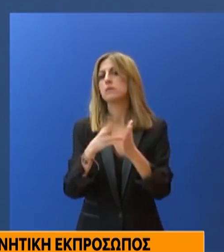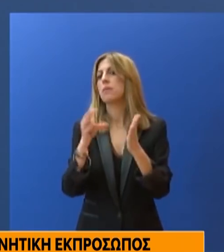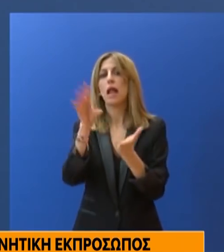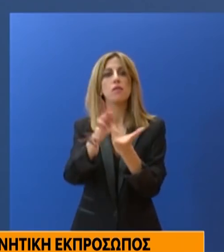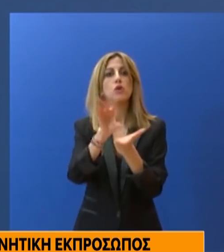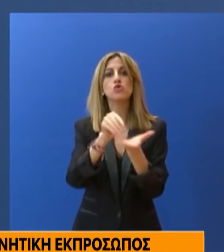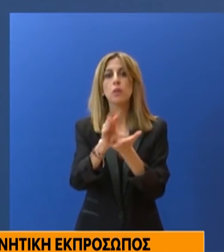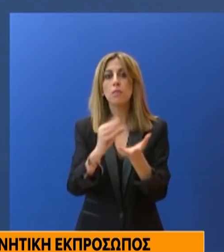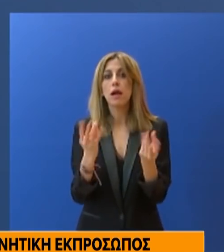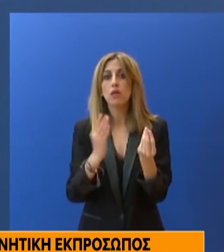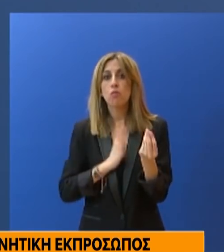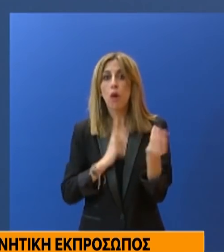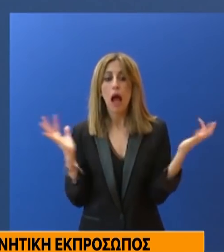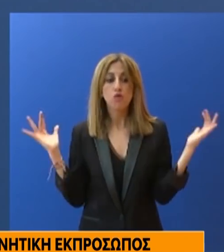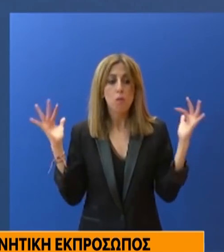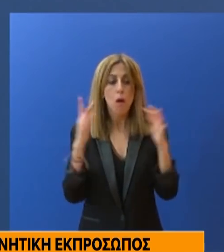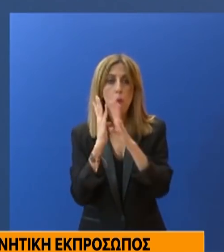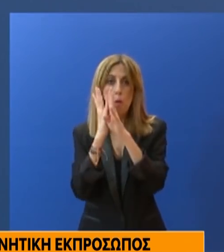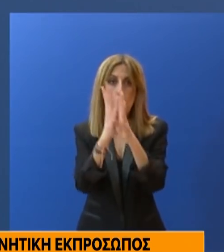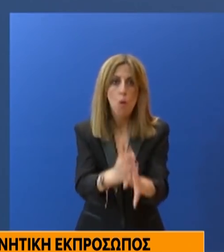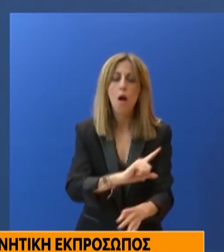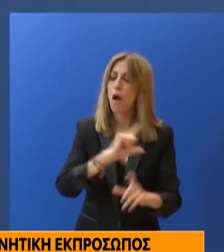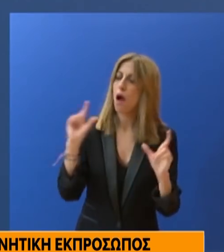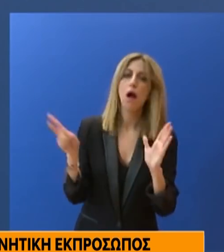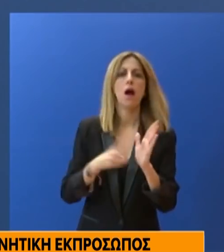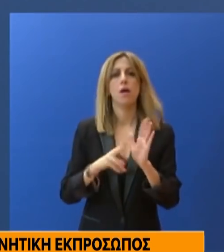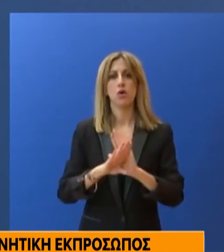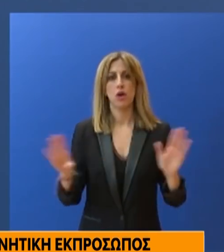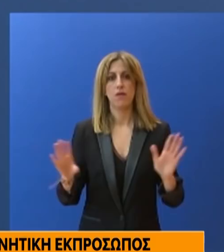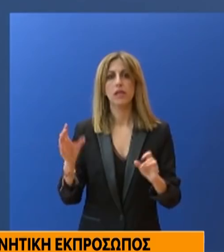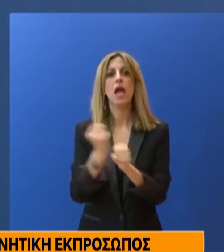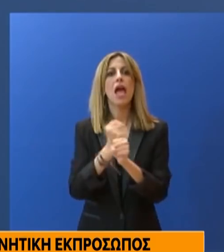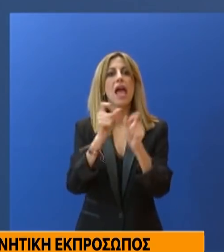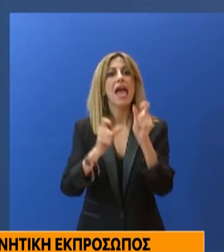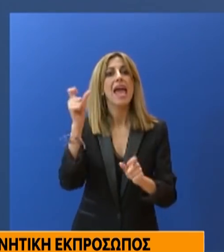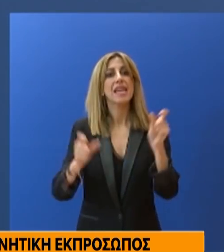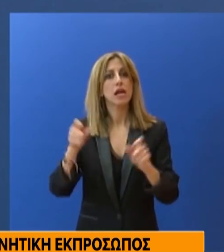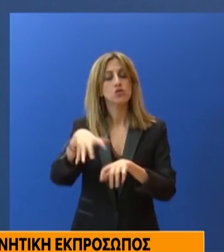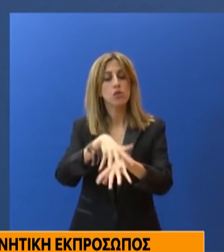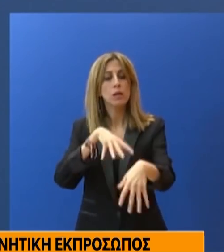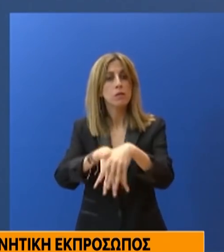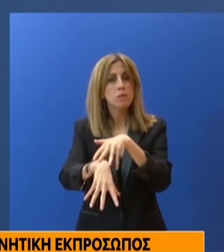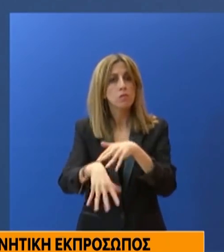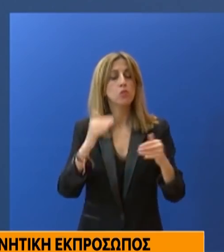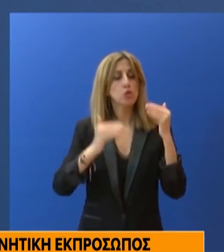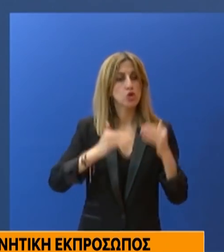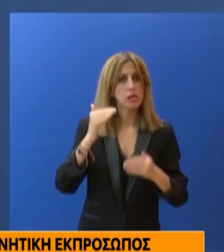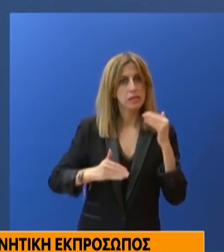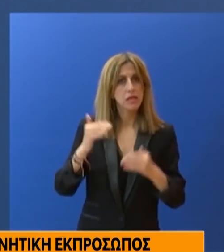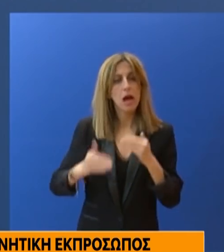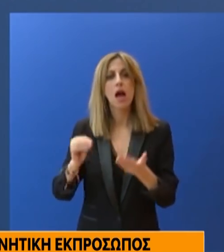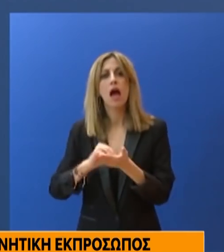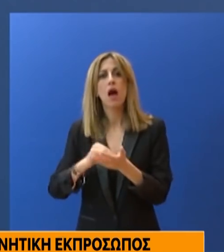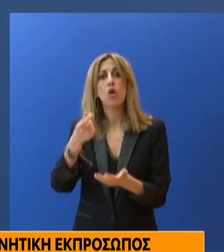στην επιχείρηση, μέτρα αυτοπροστασίας των εργαζομένων, η τήρηση απόστασης δύο μέτρων μεταξύ των πελατών και η αποφυγή χρήσης